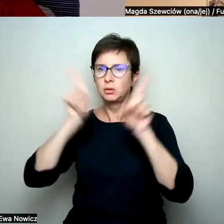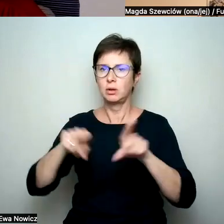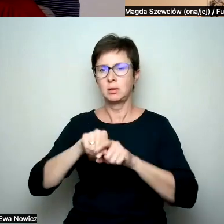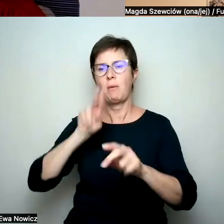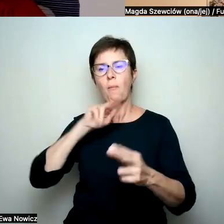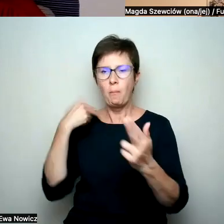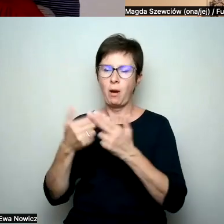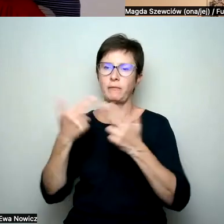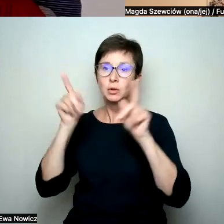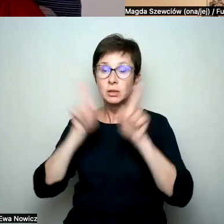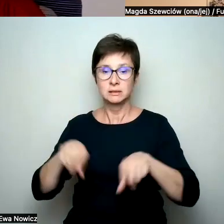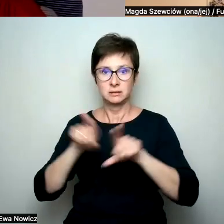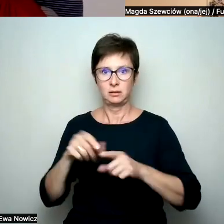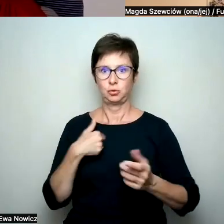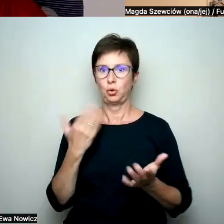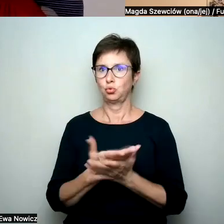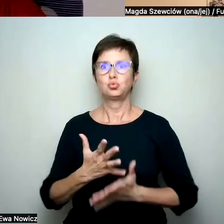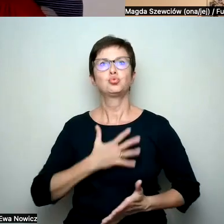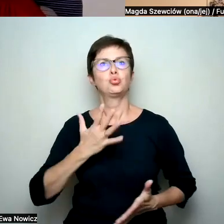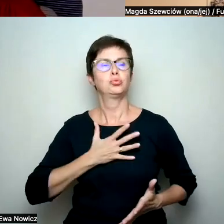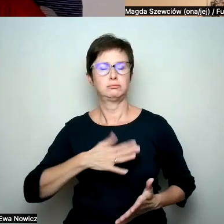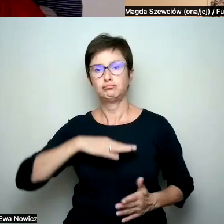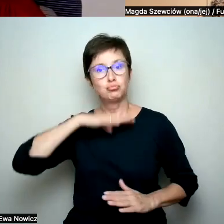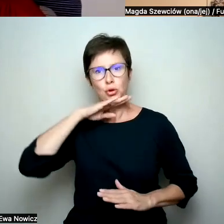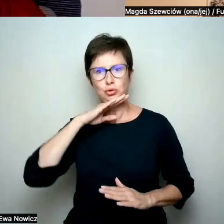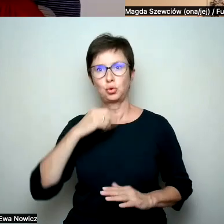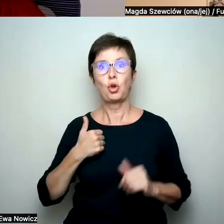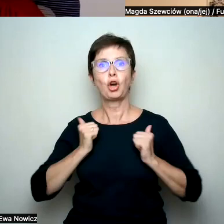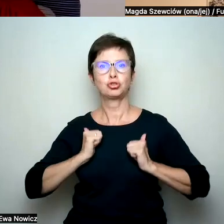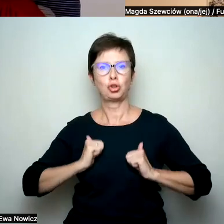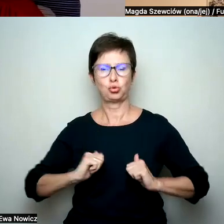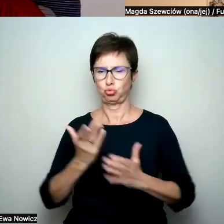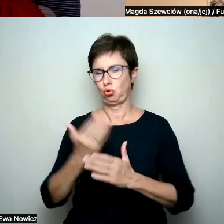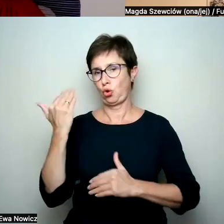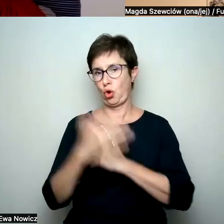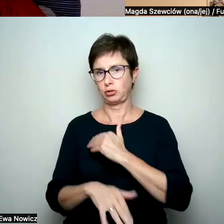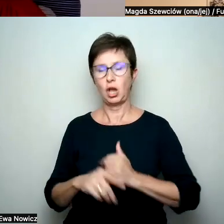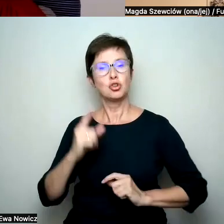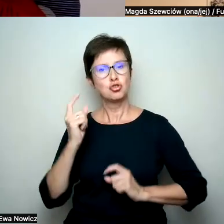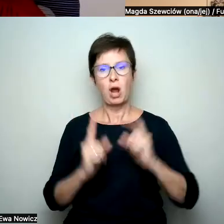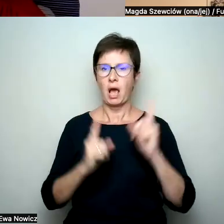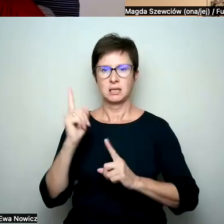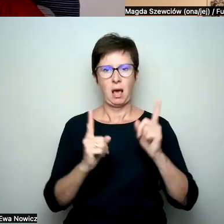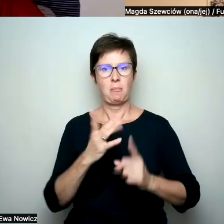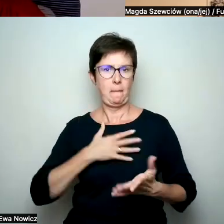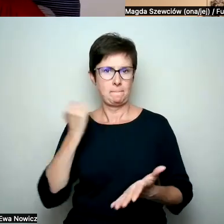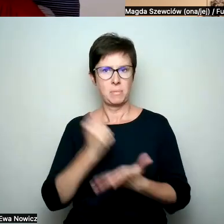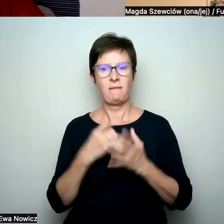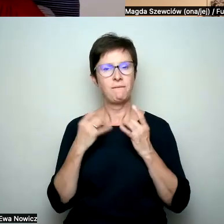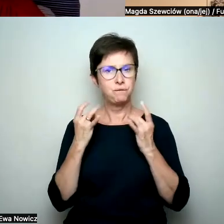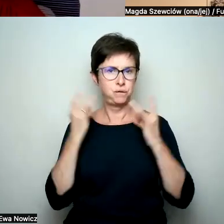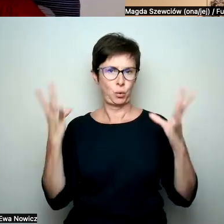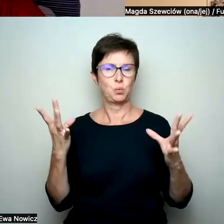ja już czuję, że nie muszę być grzeczna. To znaczy, że mogę czasem się wkurzyć. Mogę czasem powiedzieć,